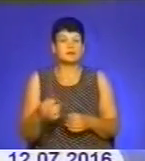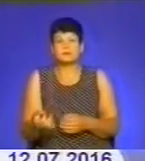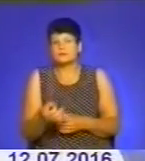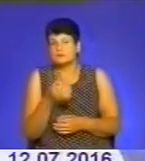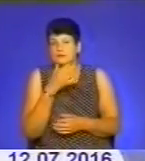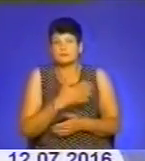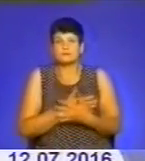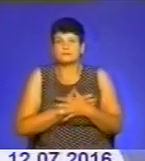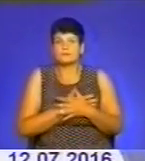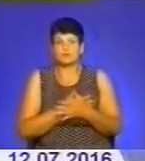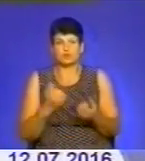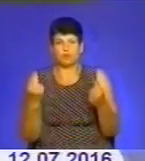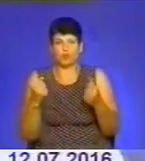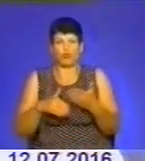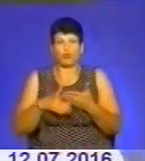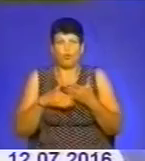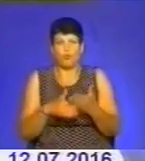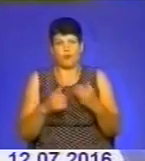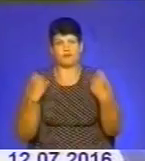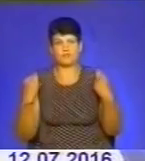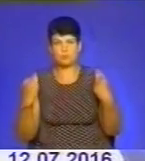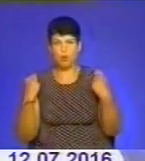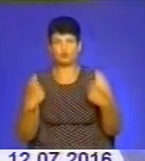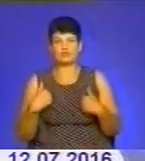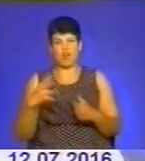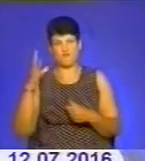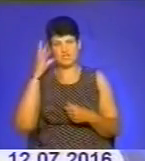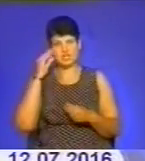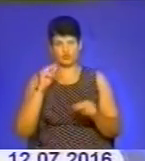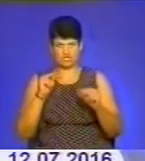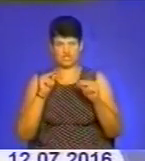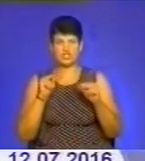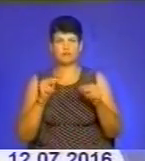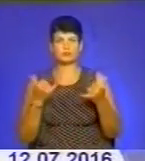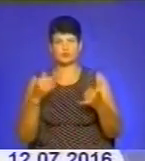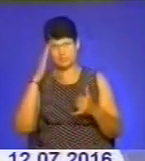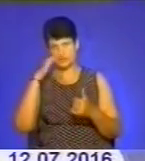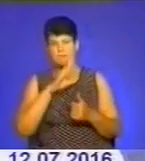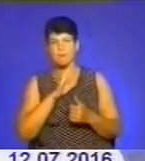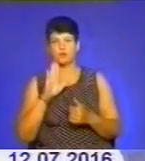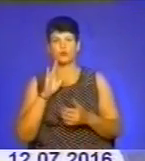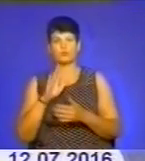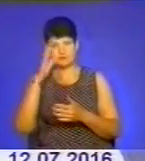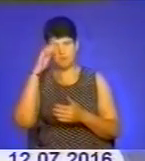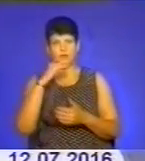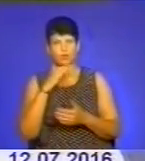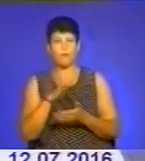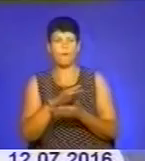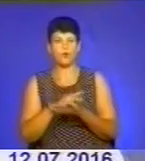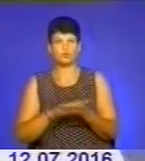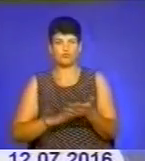спортом, він допомагав спорту. Я вважаю за честь, що ми з батьком сьогодні продовжуємо його справу і